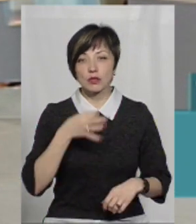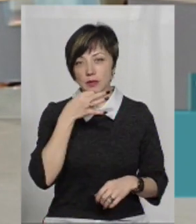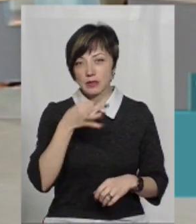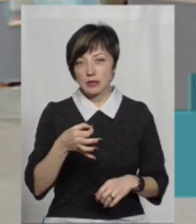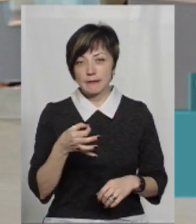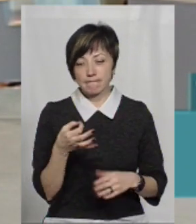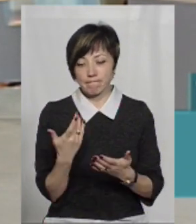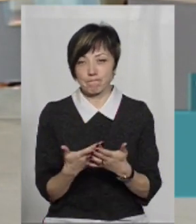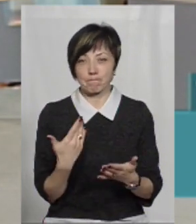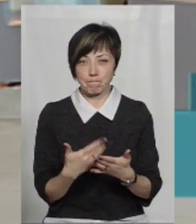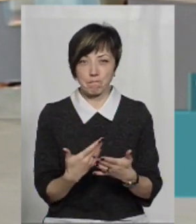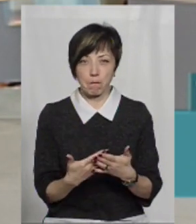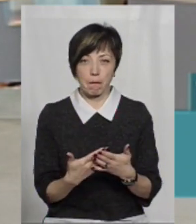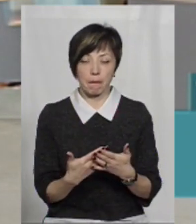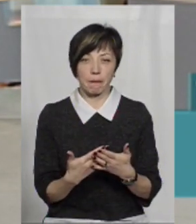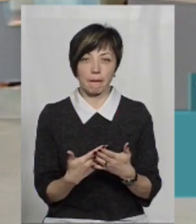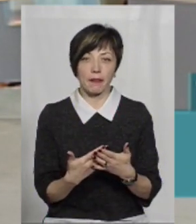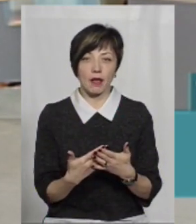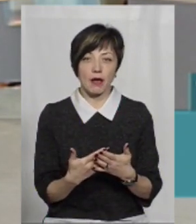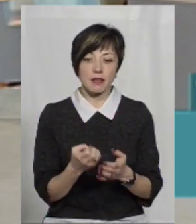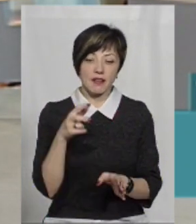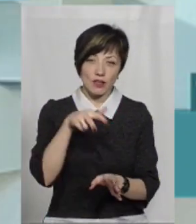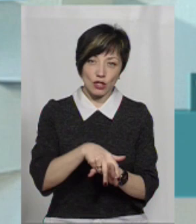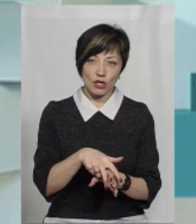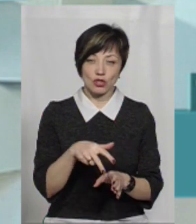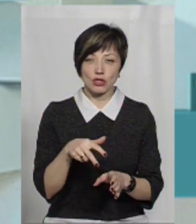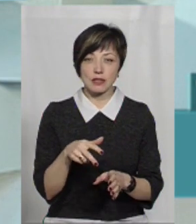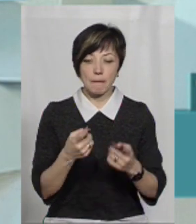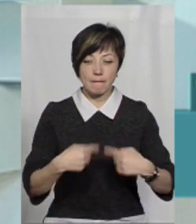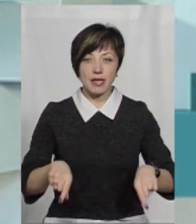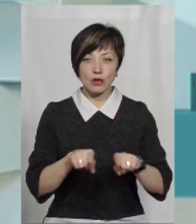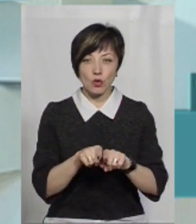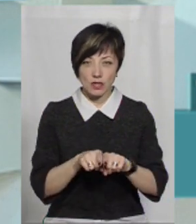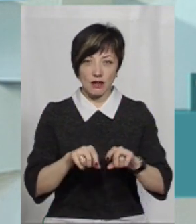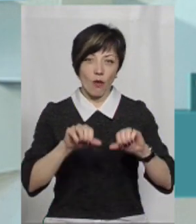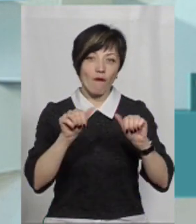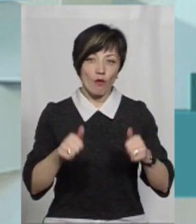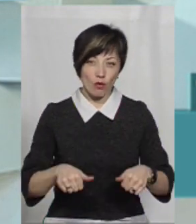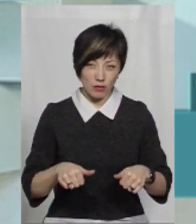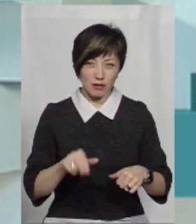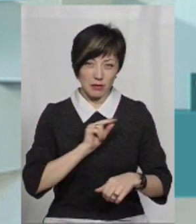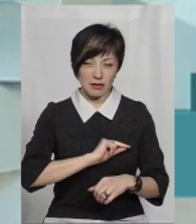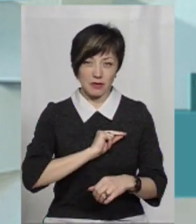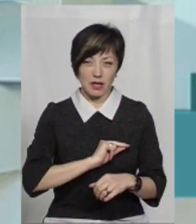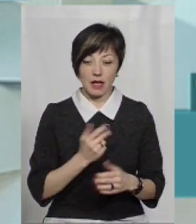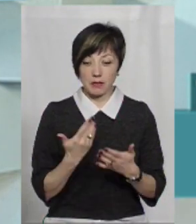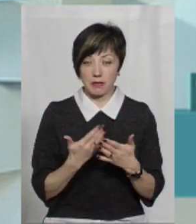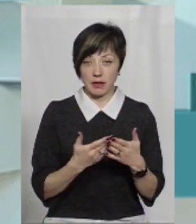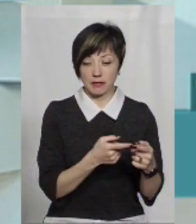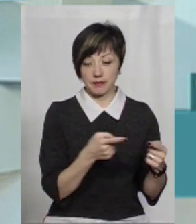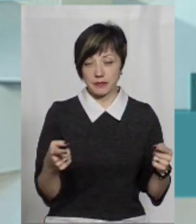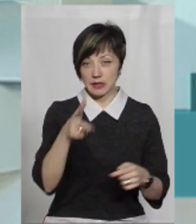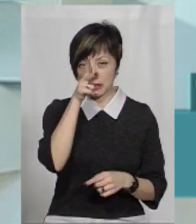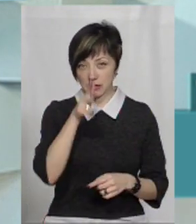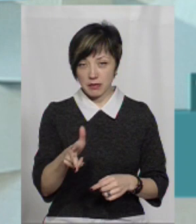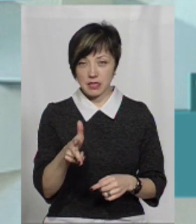навести деякі цифри відносно завантаженості саме підрозділів митного оформлення. Якщо впродовж трьох